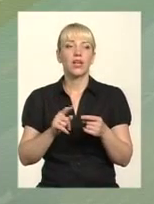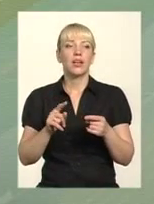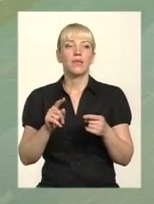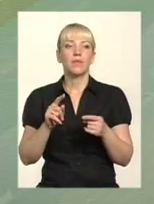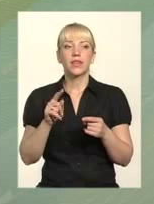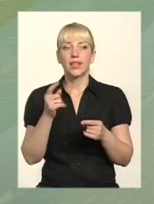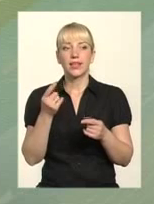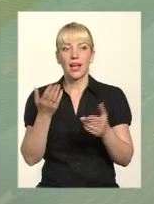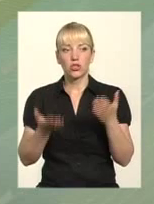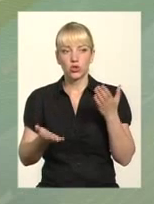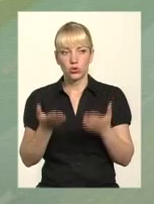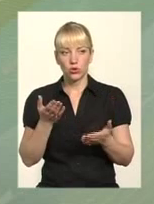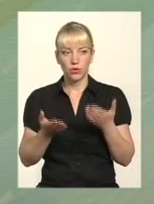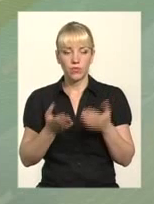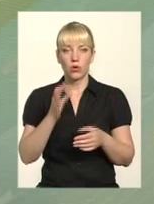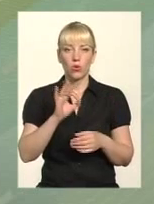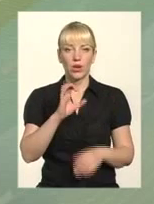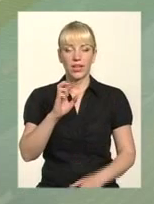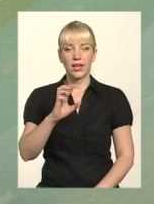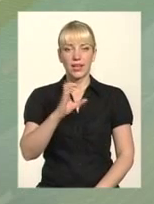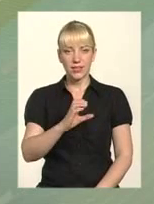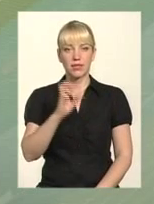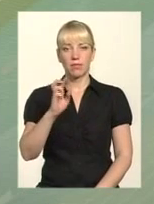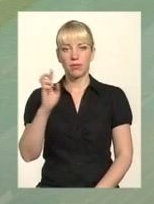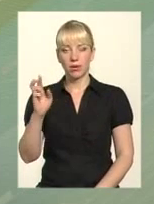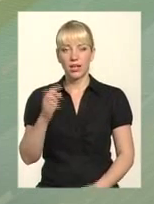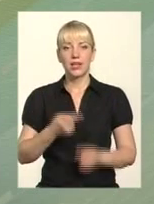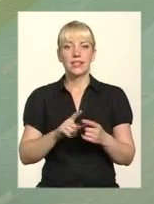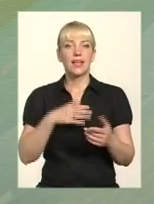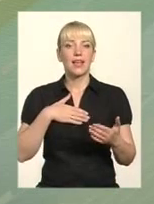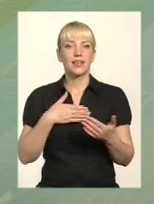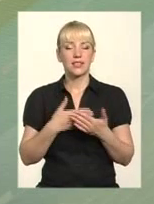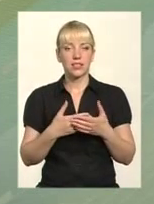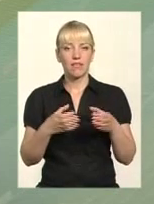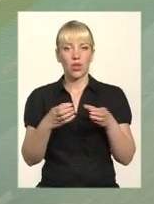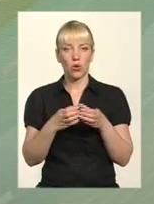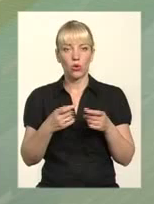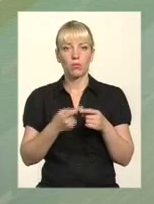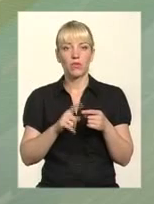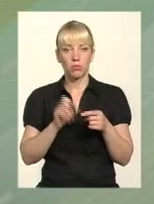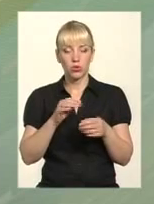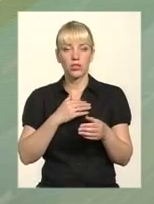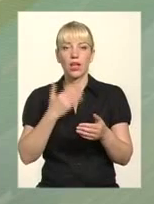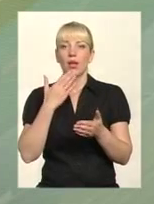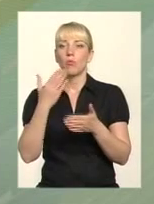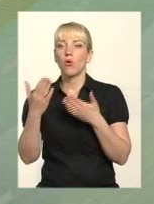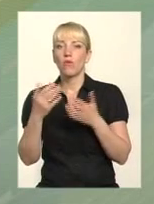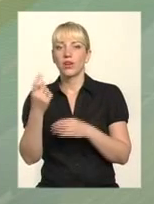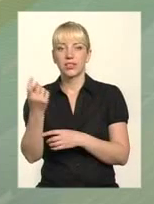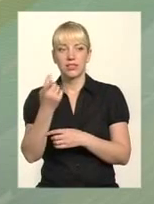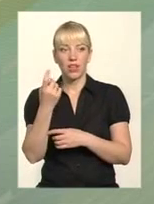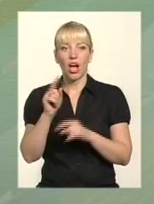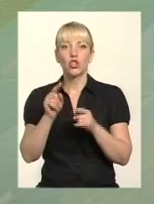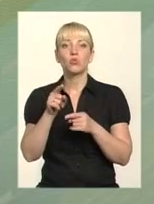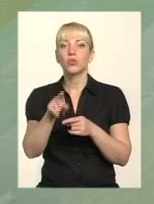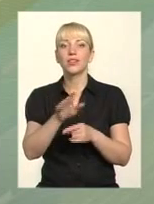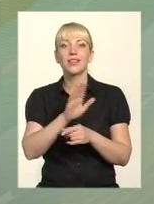якщо дійсно ОСББ, скажімо так, ініціативна добра група, вони просто можуть підійти до цього власника і сказати, а